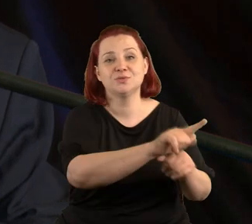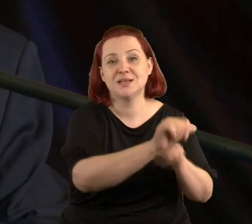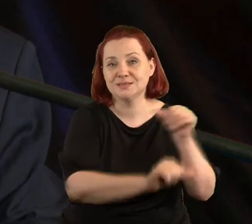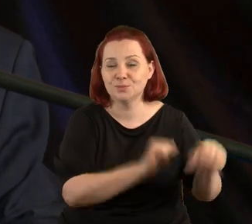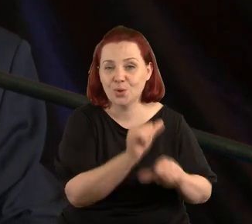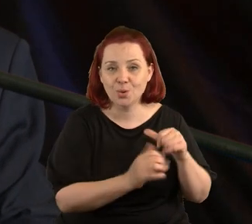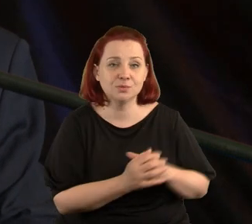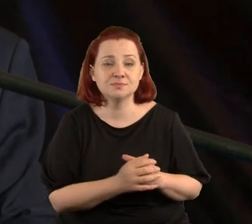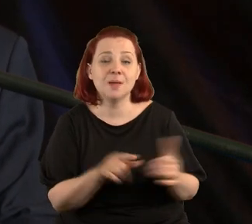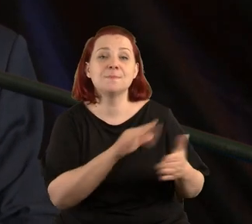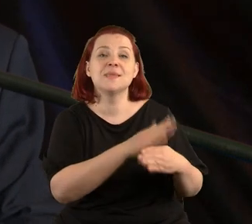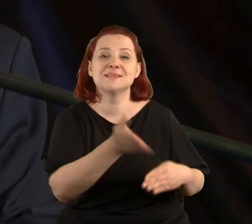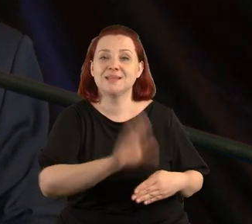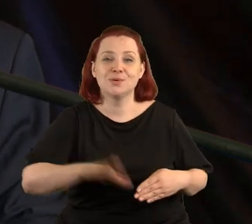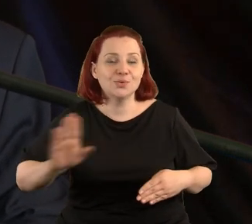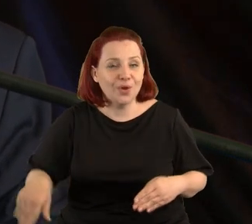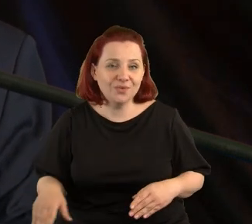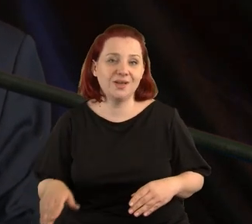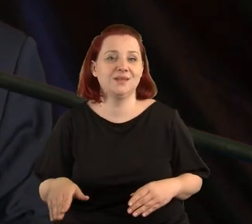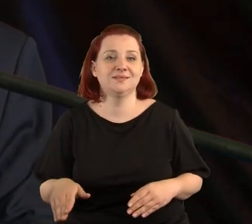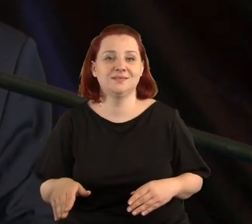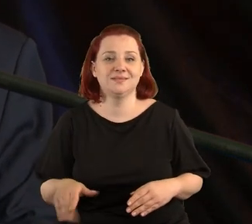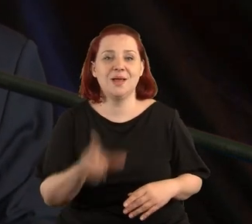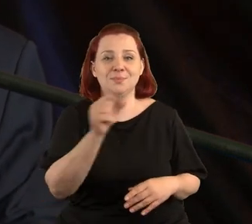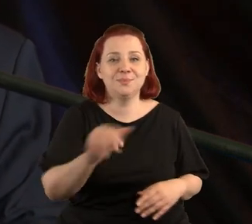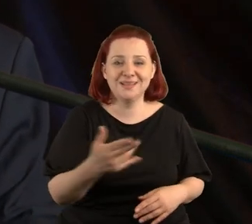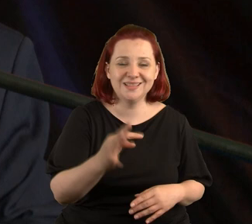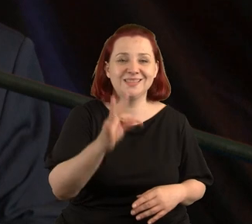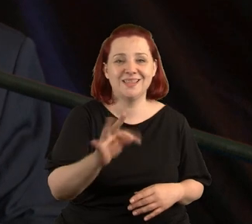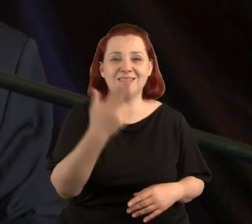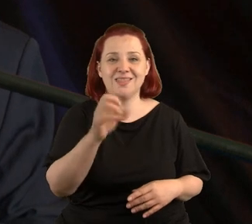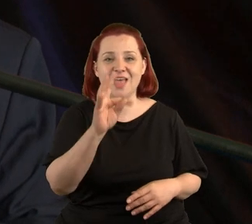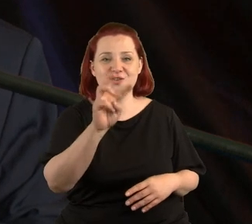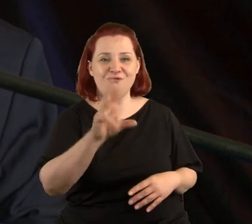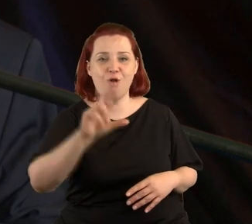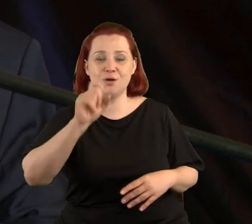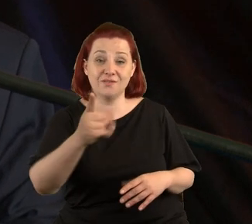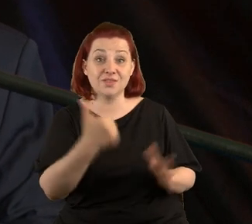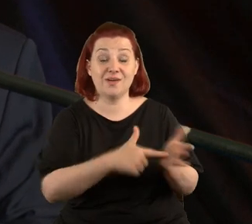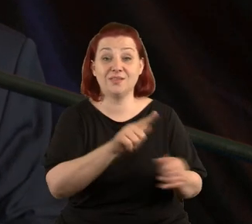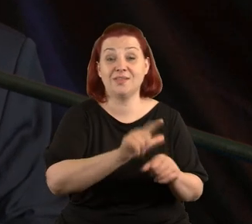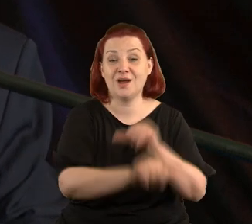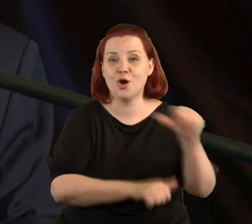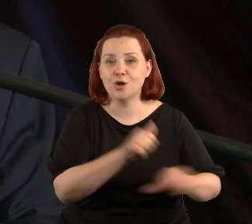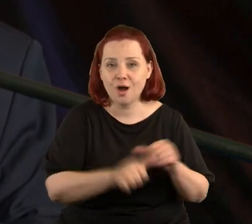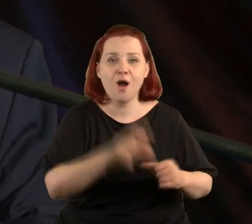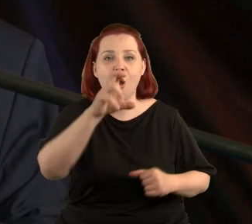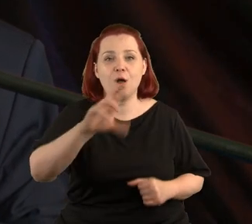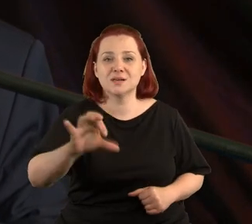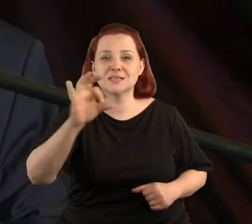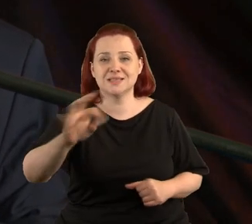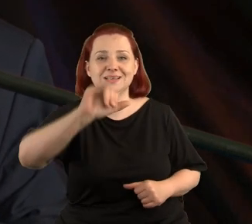to jest Międzynarodowe Print Network w 2012 roku, Horst